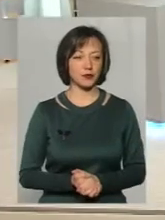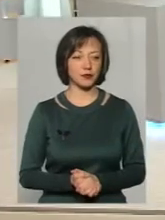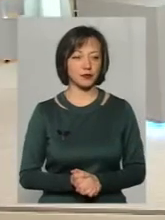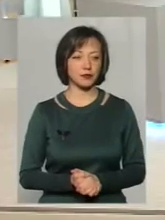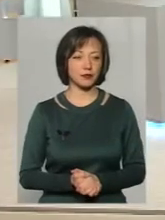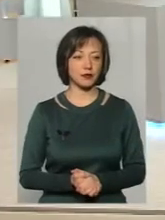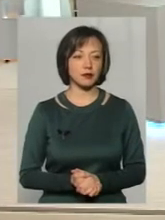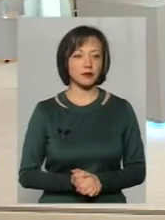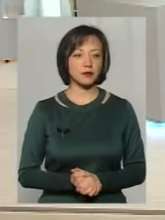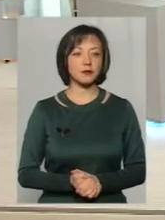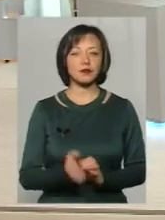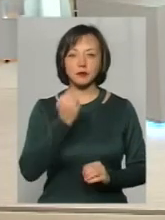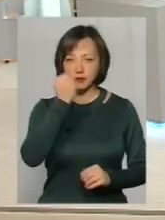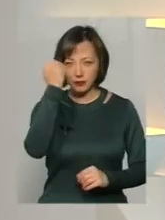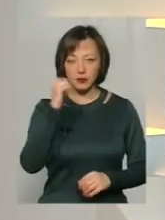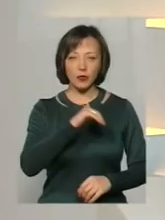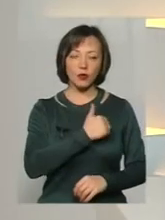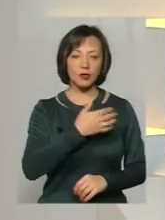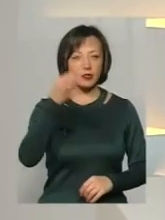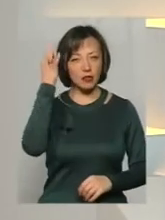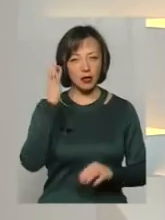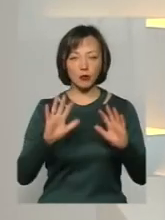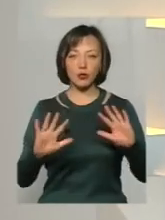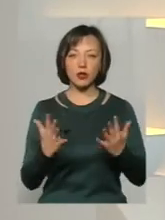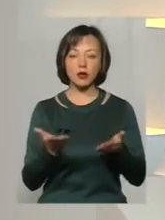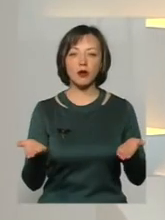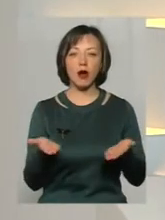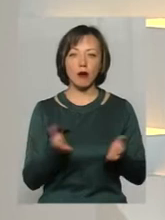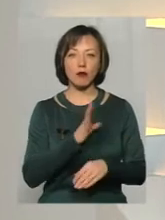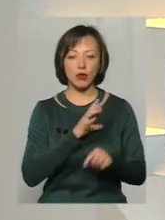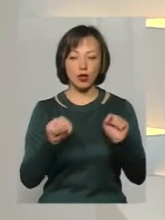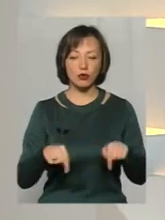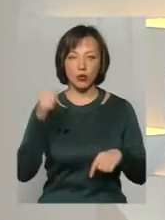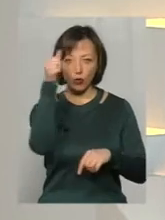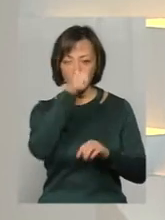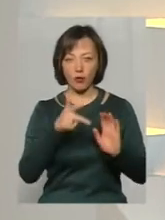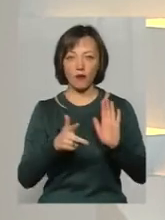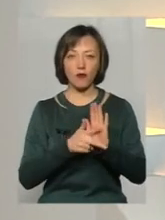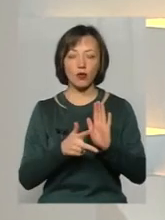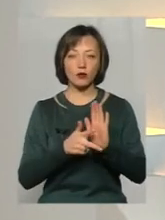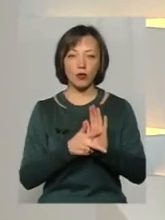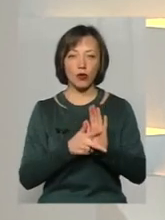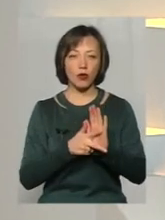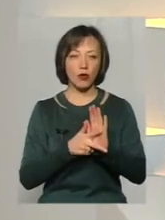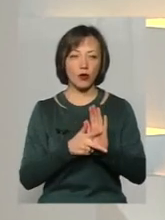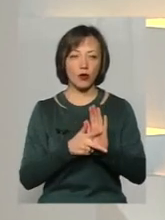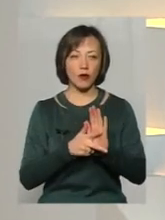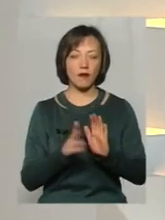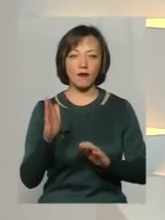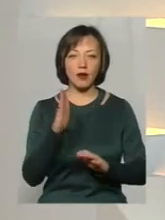Дякую. Я ще хотіла, щоб ми згадали ще одну подію, яка була цього року. 8 вересня святкував своє